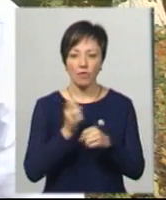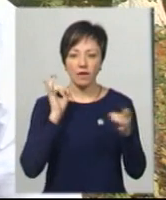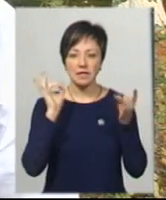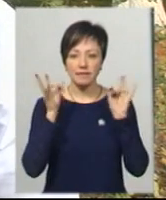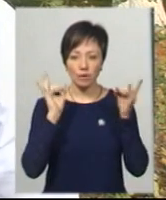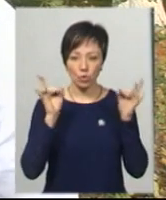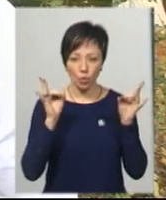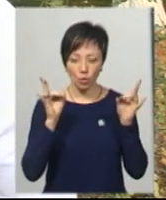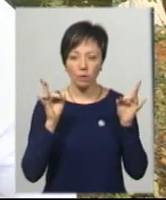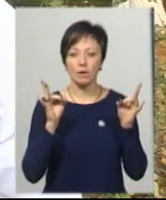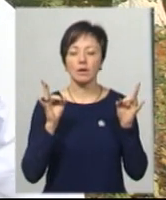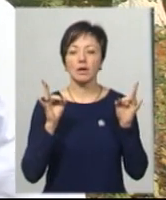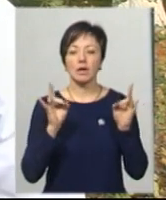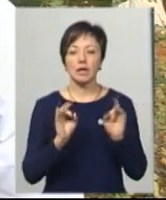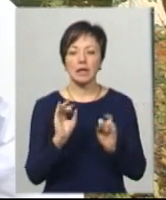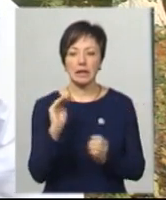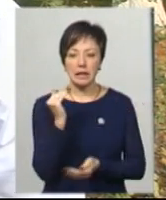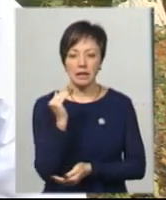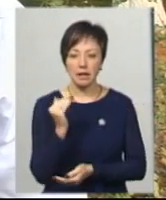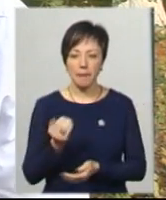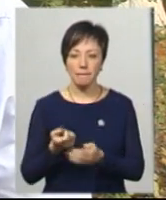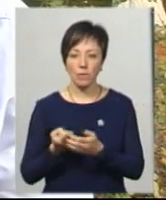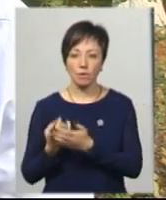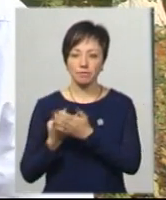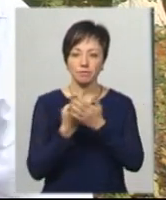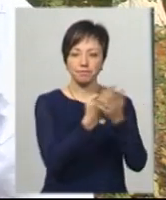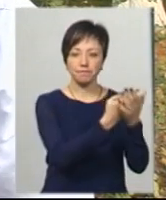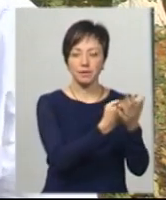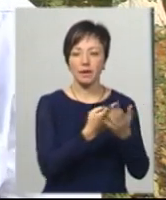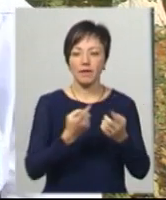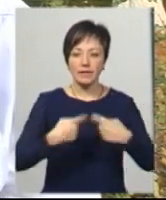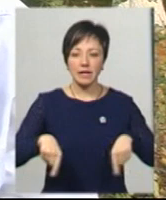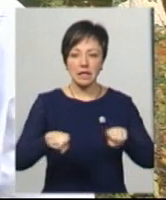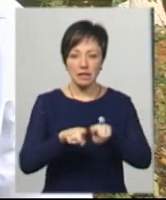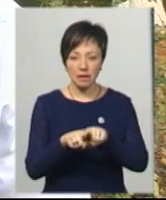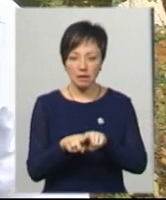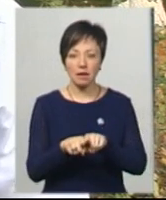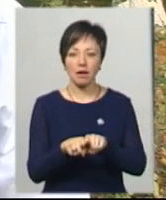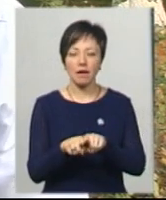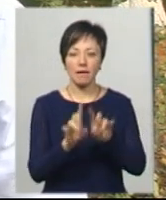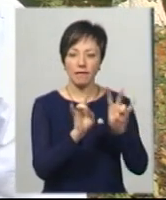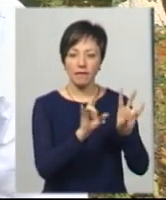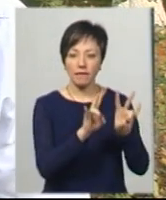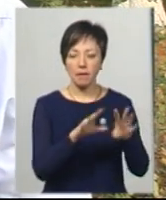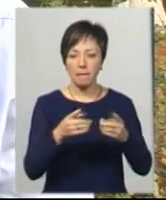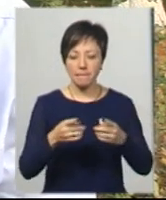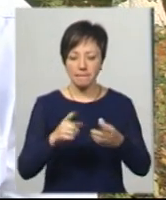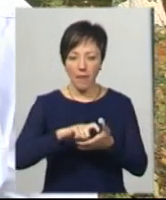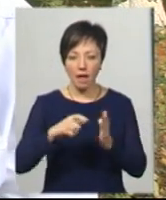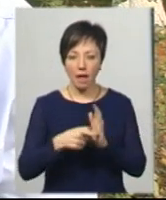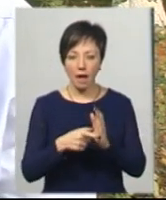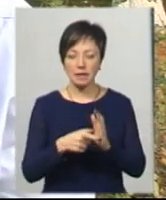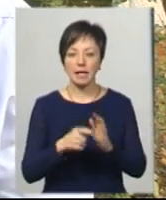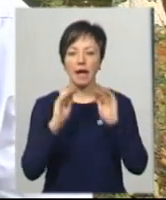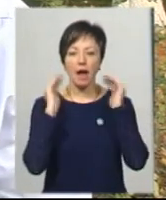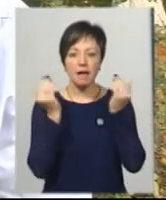сигнал. Дитя було піднято у відділення, де знаходилося в палаті інтенсивної